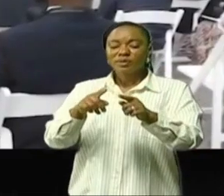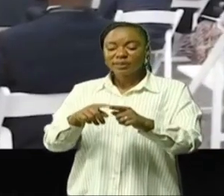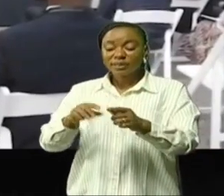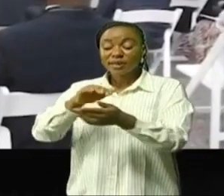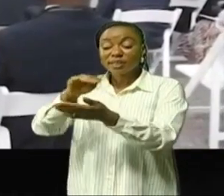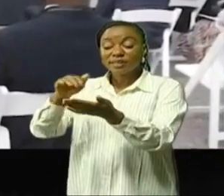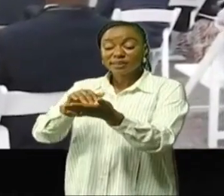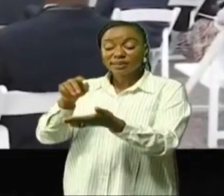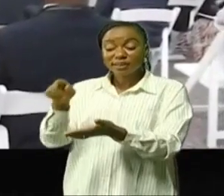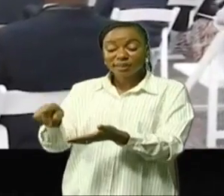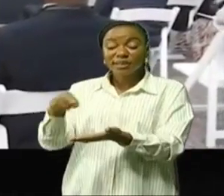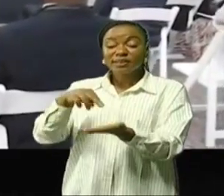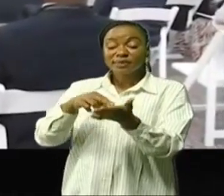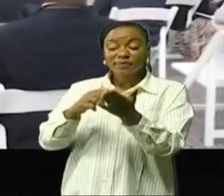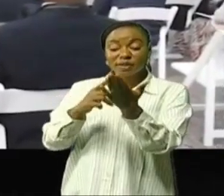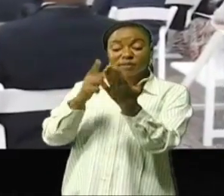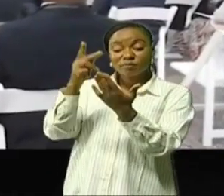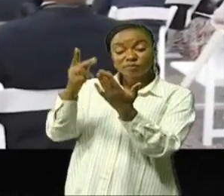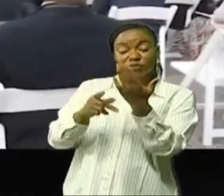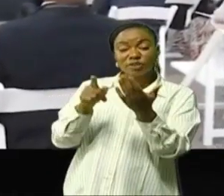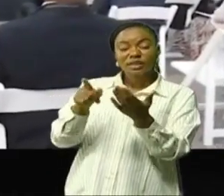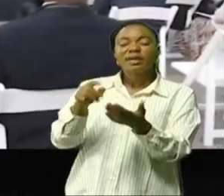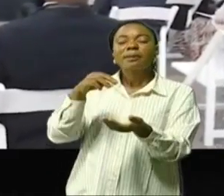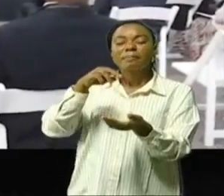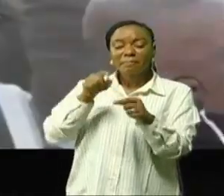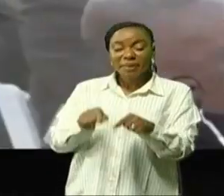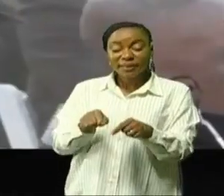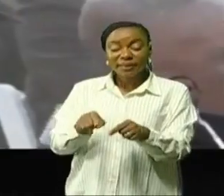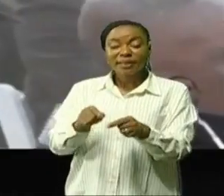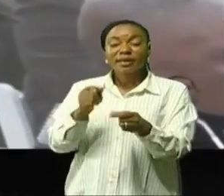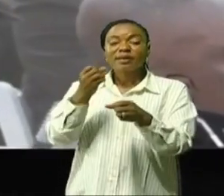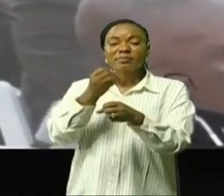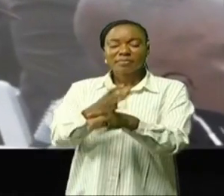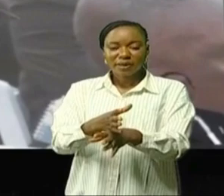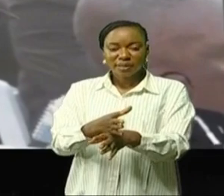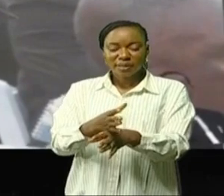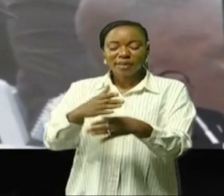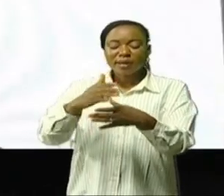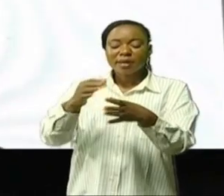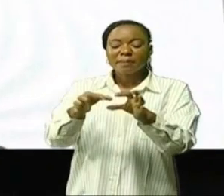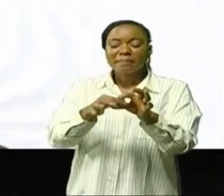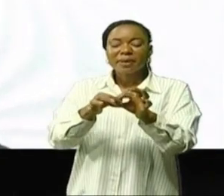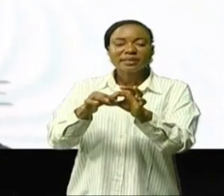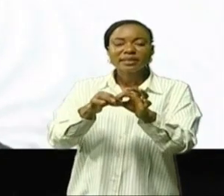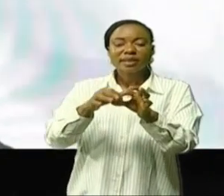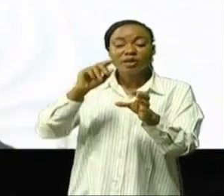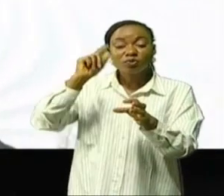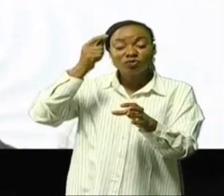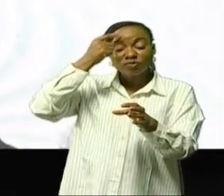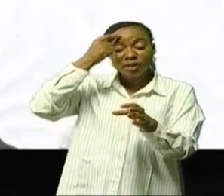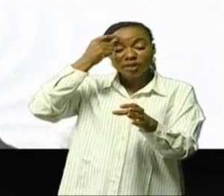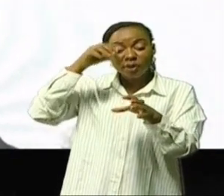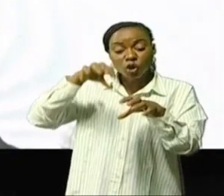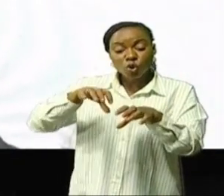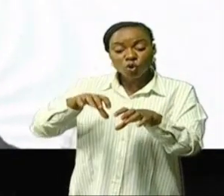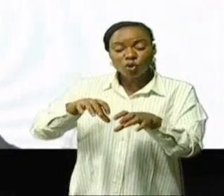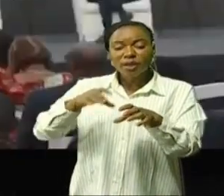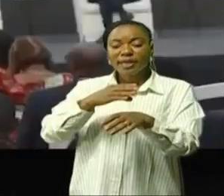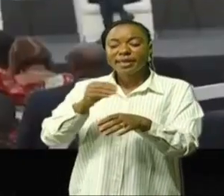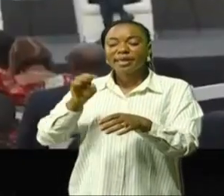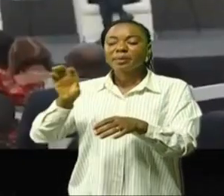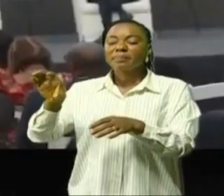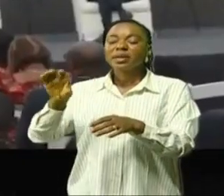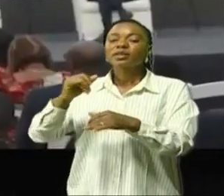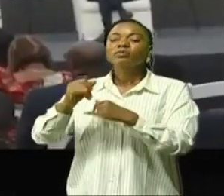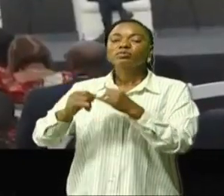'implémentation de ce projet s'est concrétise grâce au partenariat gouvernement congolais Banque mondiale et ce dans les buts de